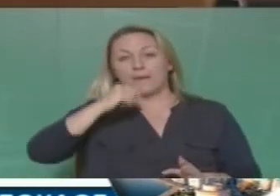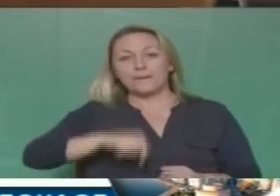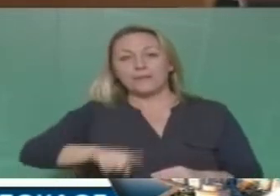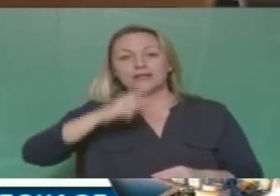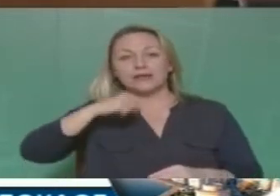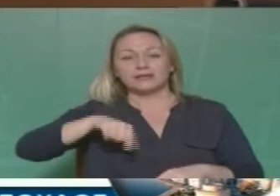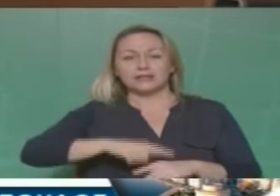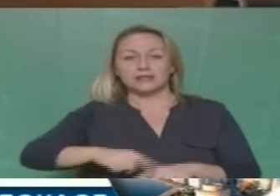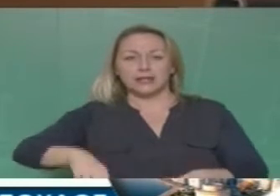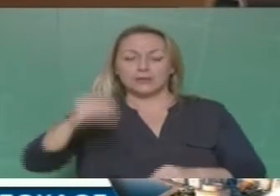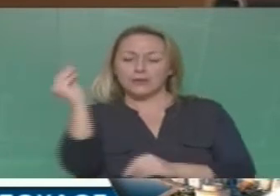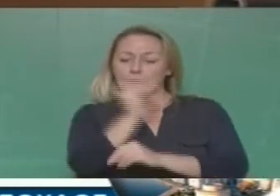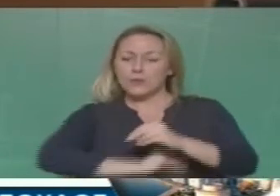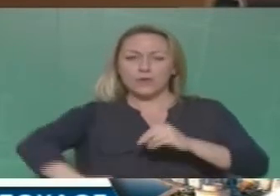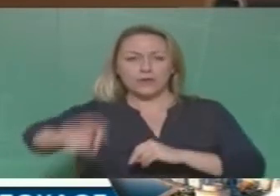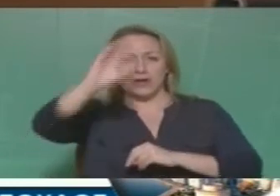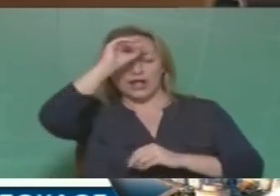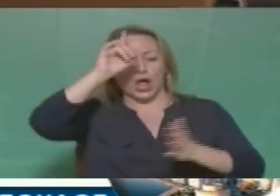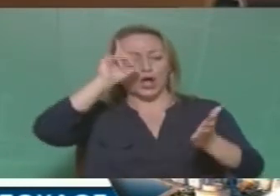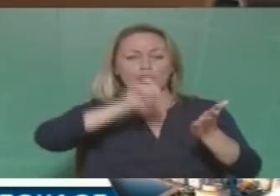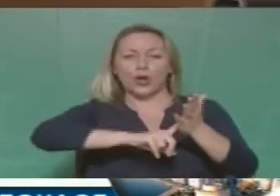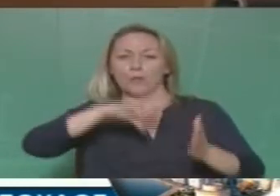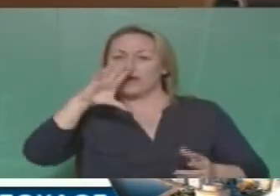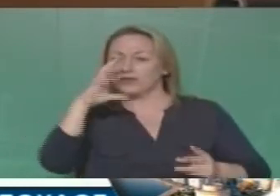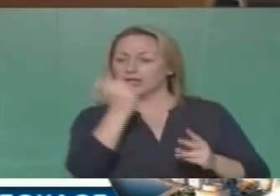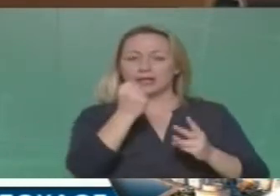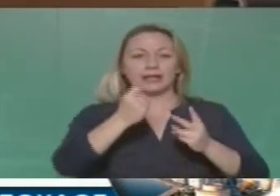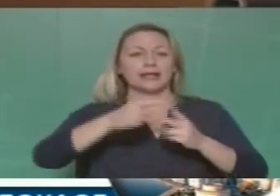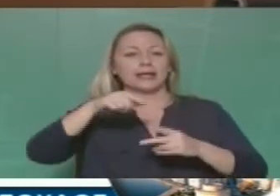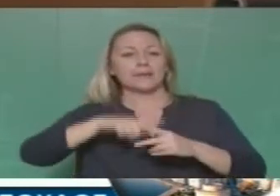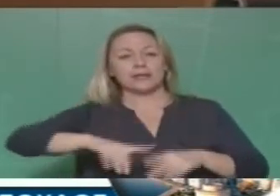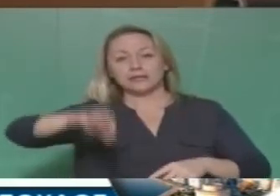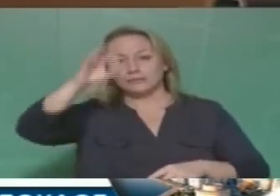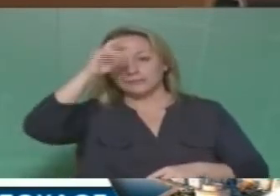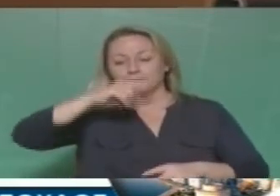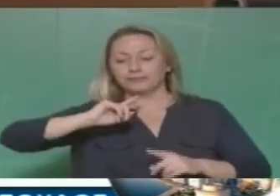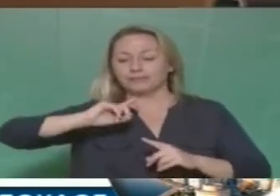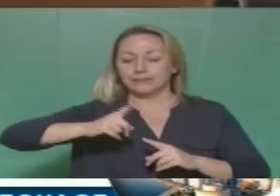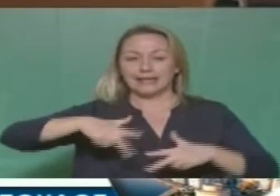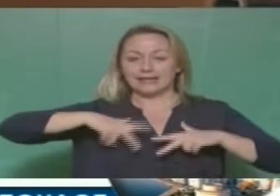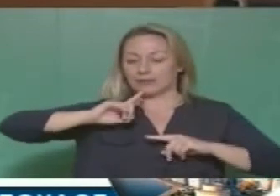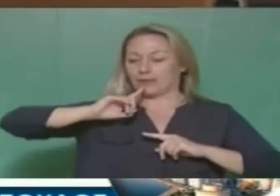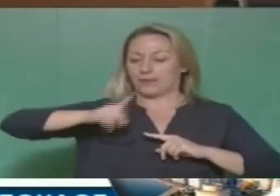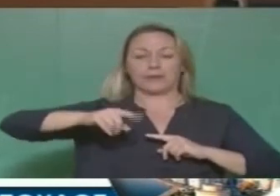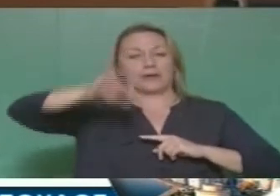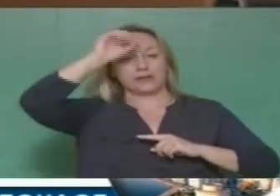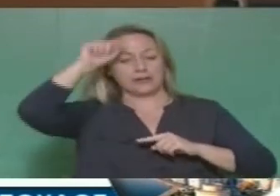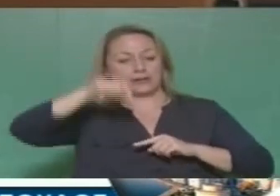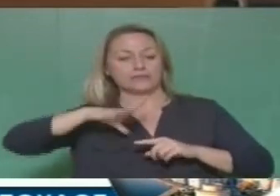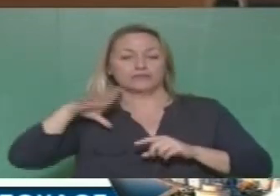της καταστολής. Με νομοθετήματα, με πράξεις της αστυνομίας κατά την εντολή της κυβέρνησης κτλ. Πραγματικά.